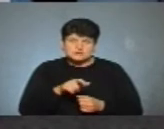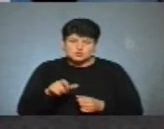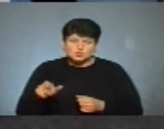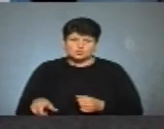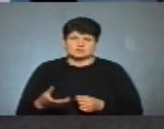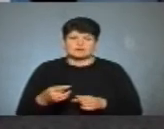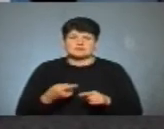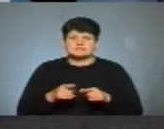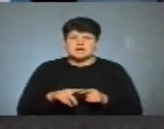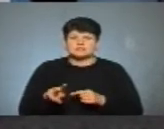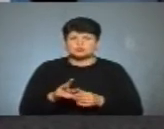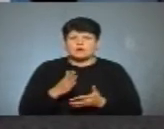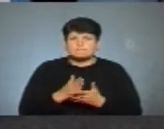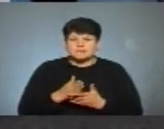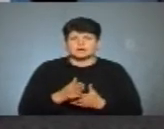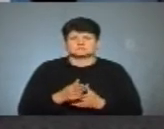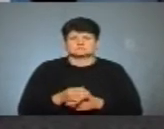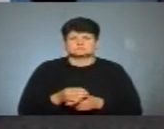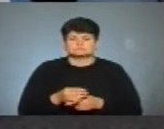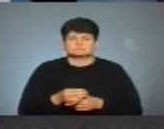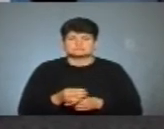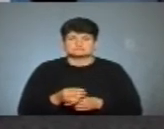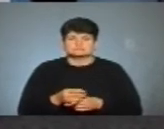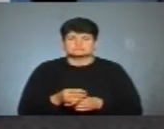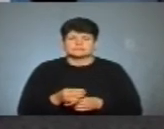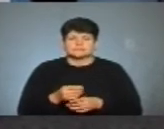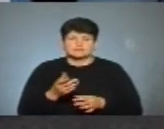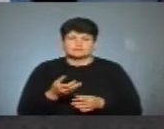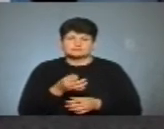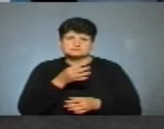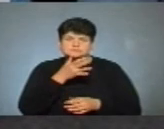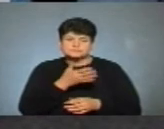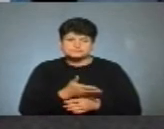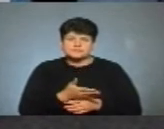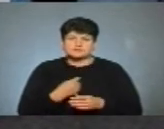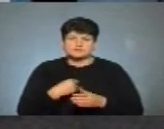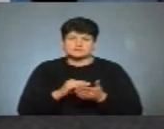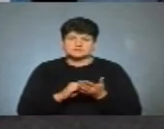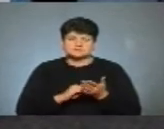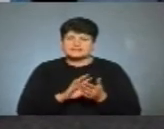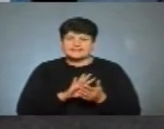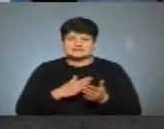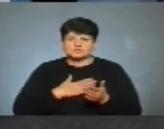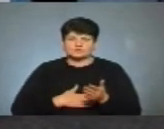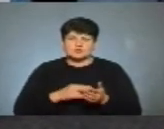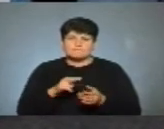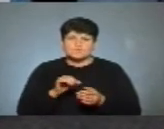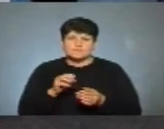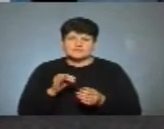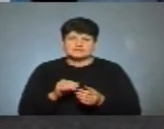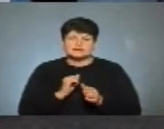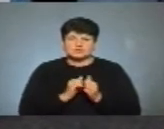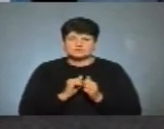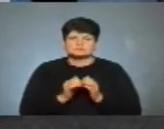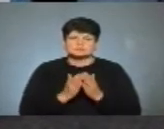Також ця література має попит, і навіть для того, щоб ми зрозуміли, що читачу потрібно, ми ведемо зошит незадоволеного попиту, де чітко кожна